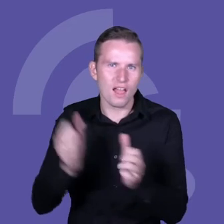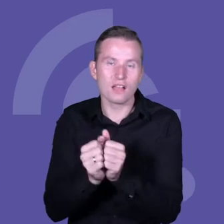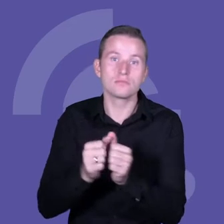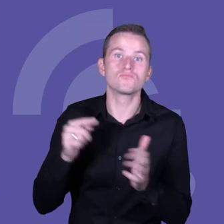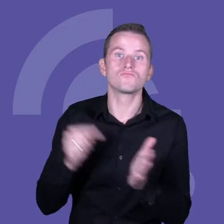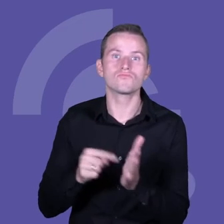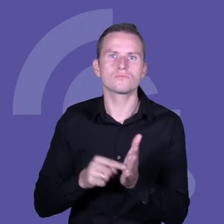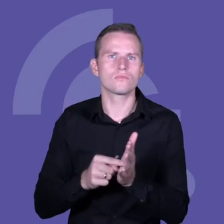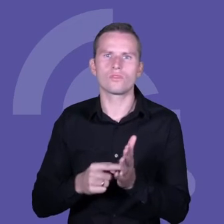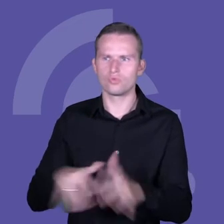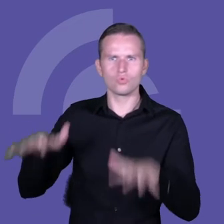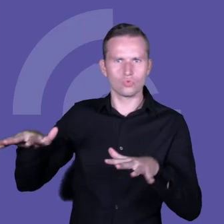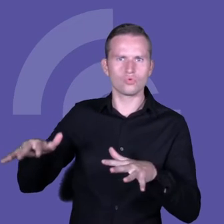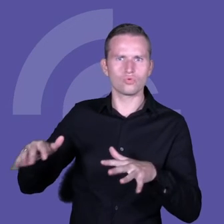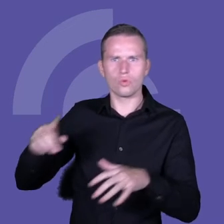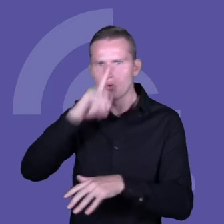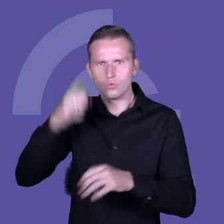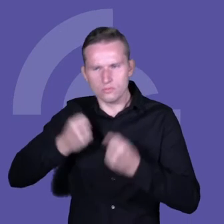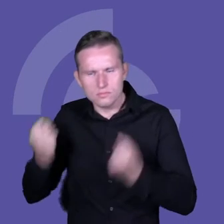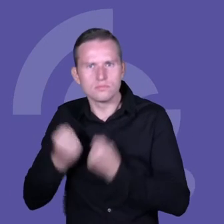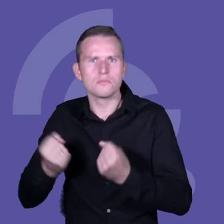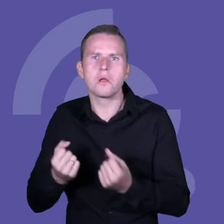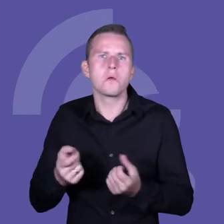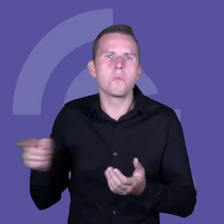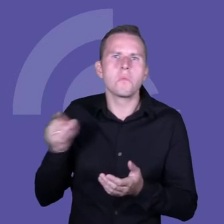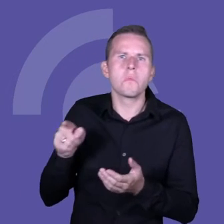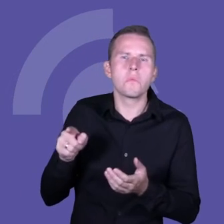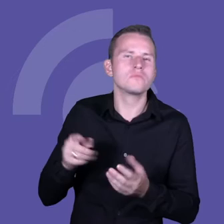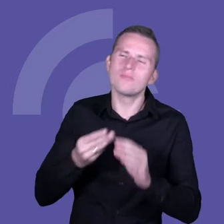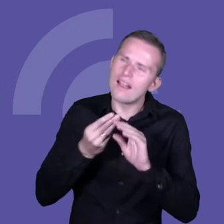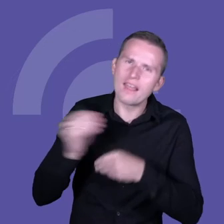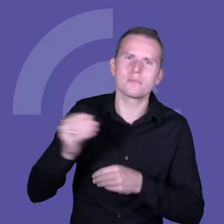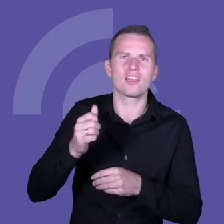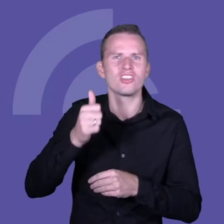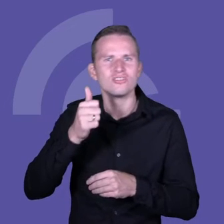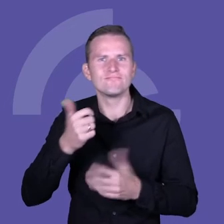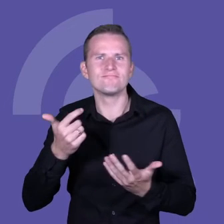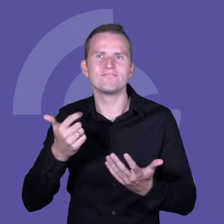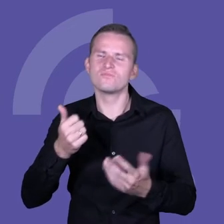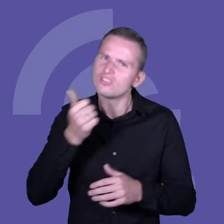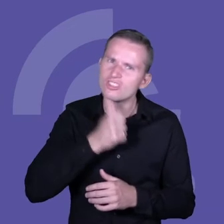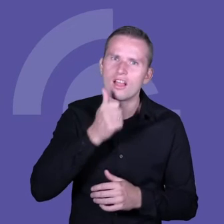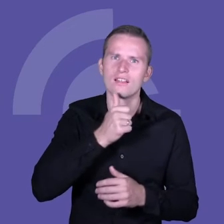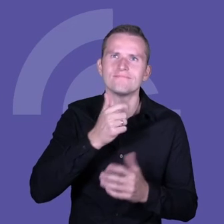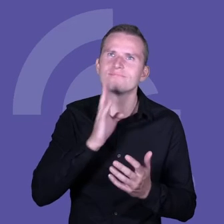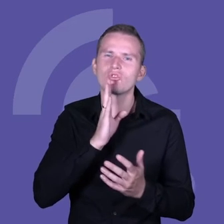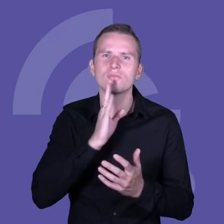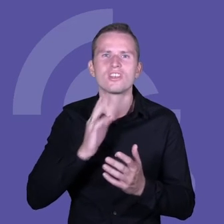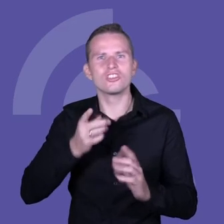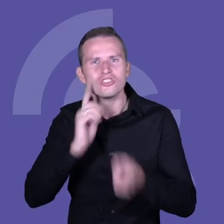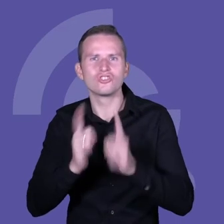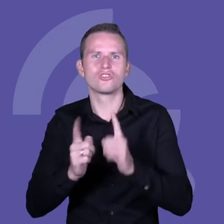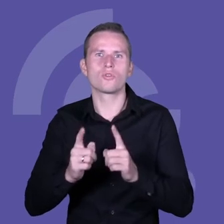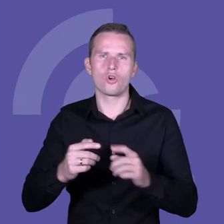wielu ludzi do tego, żeby lepiej i bardziej zielono i szybciej poruszać się po drogach, na razie